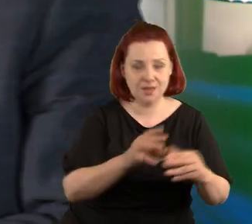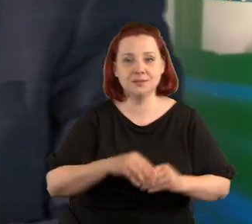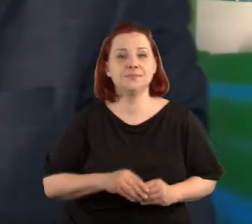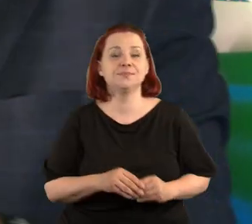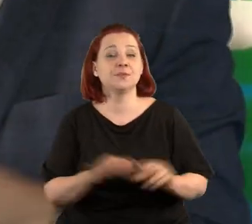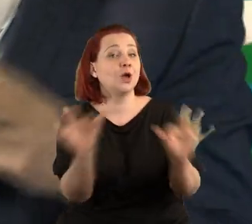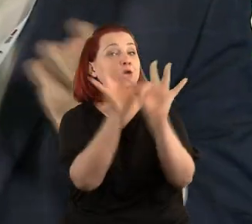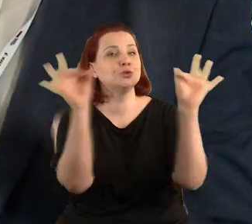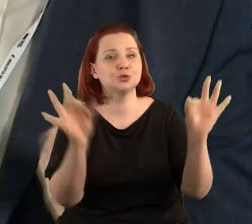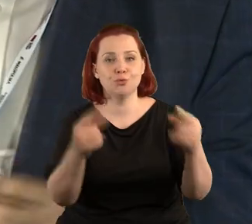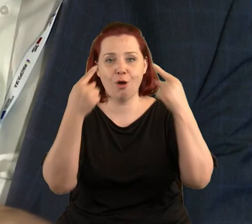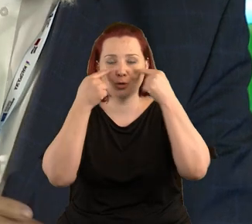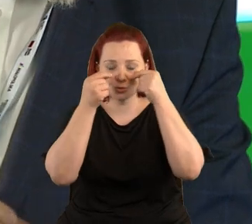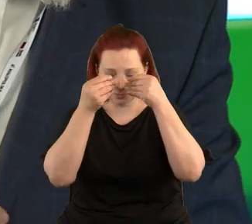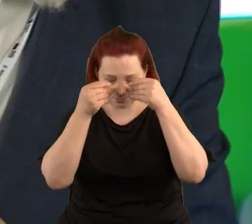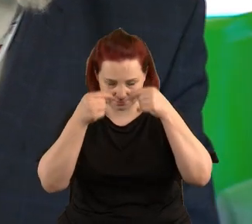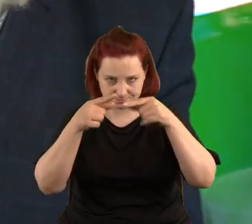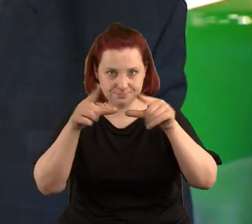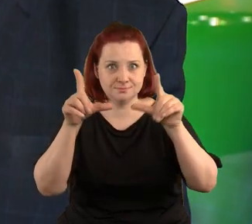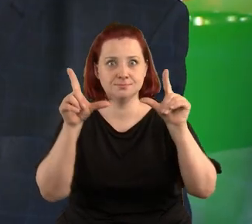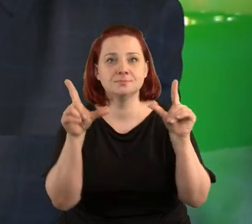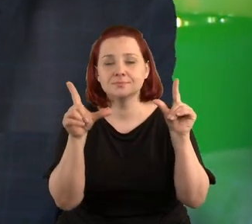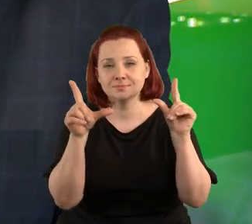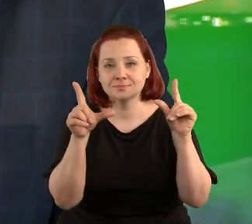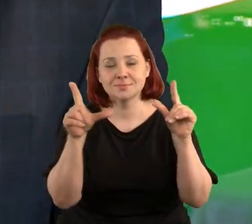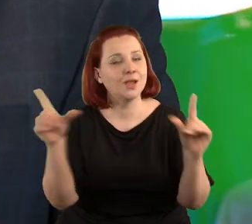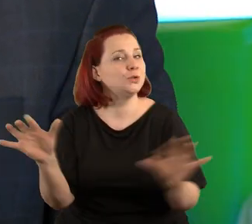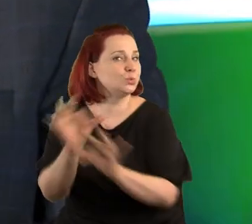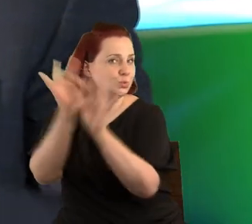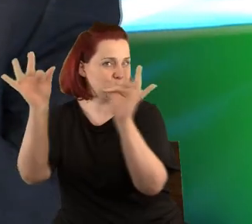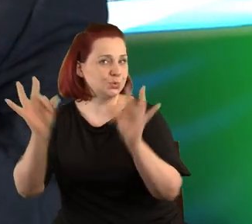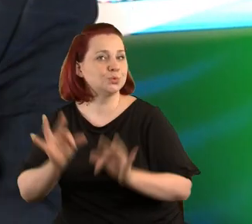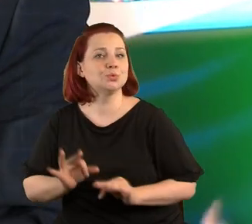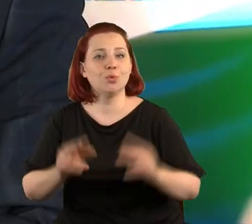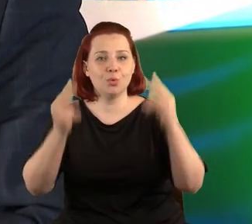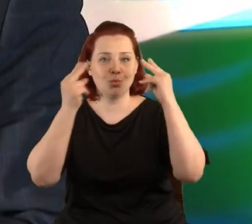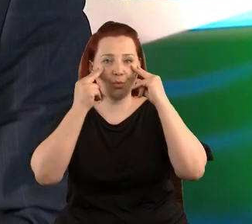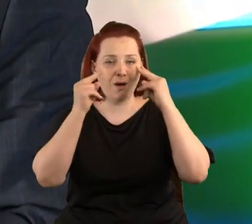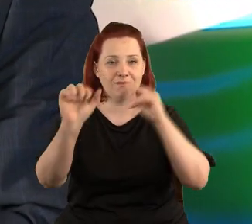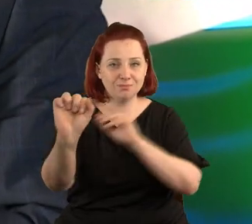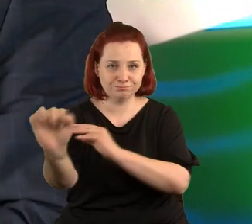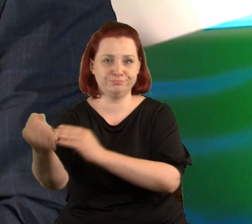sztuka otwierania oczu, i sztuka odwracania głowy.